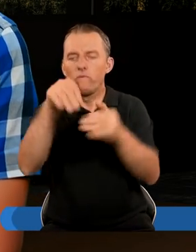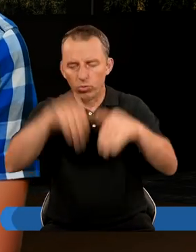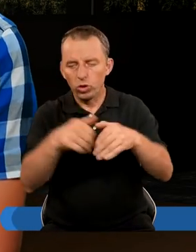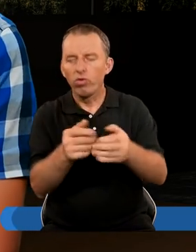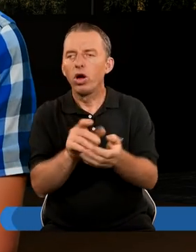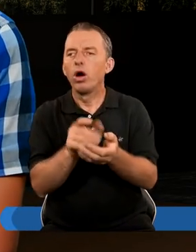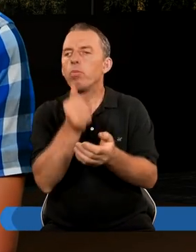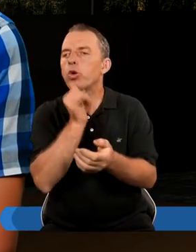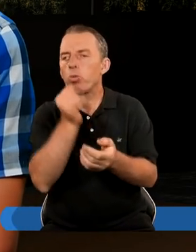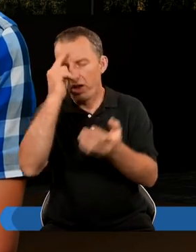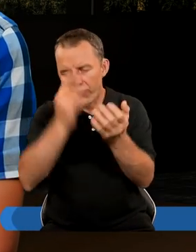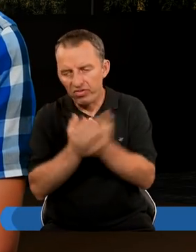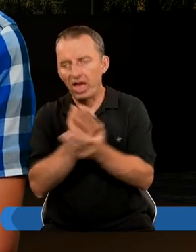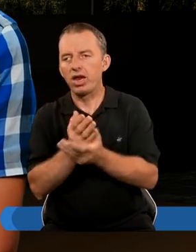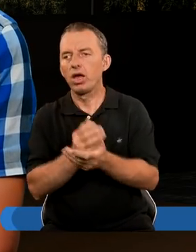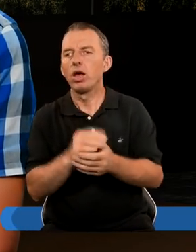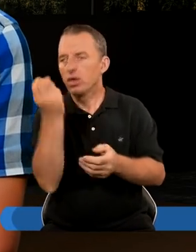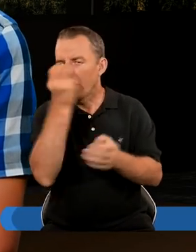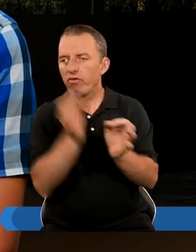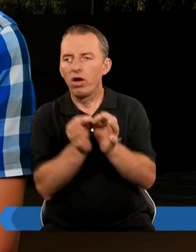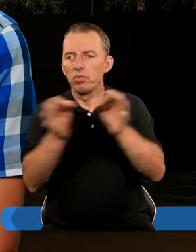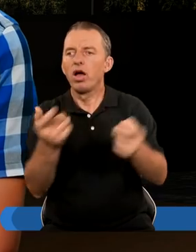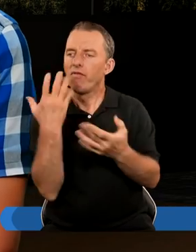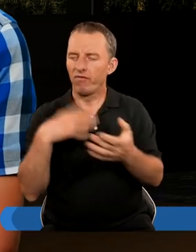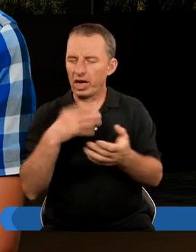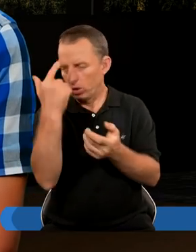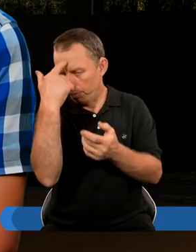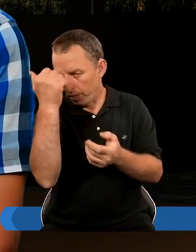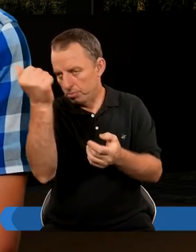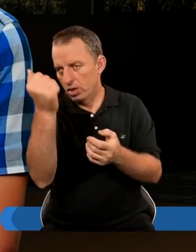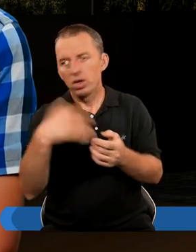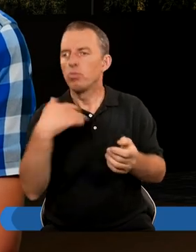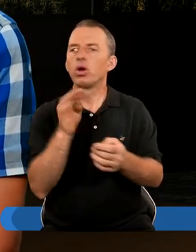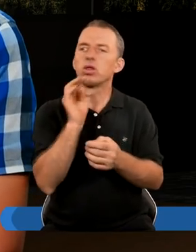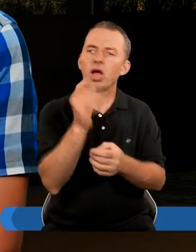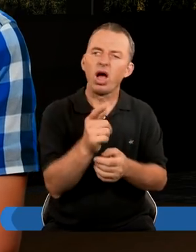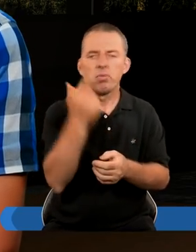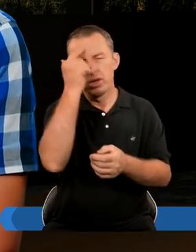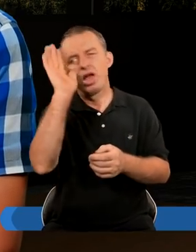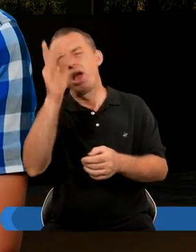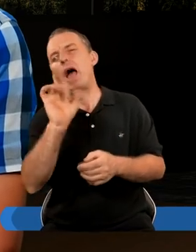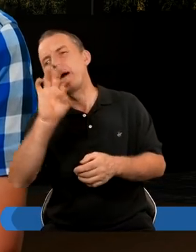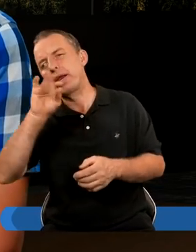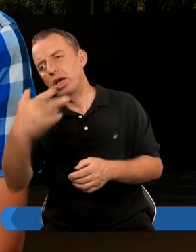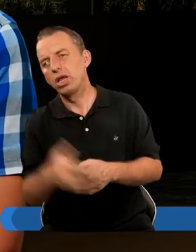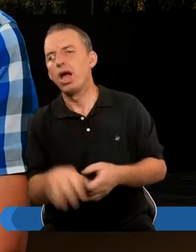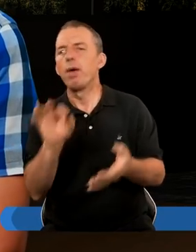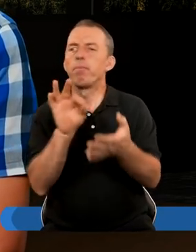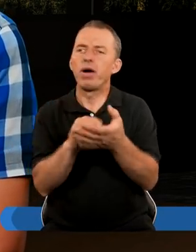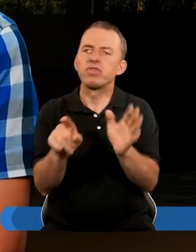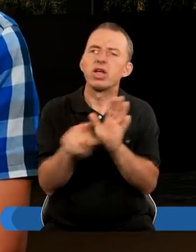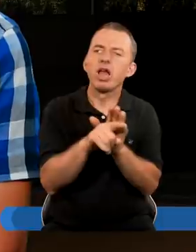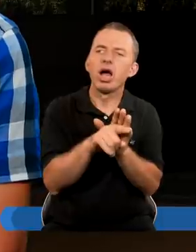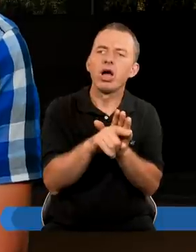formą próby Dla ludu bożego Czyli takie dwa wymiary O których warto pamiętać Żeby nie było tak Że będziemy myśleć A Armageddon To